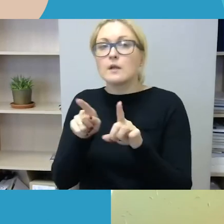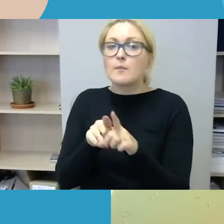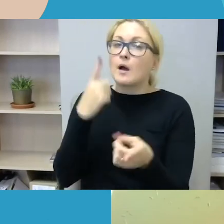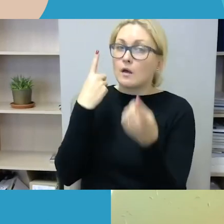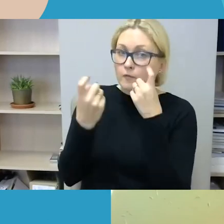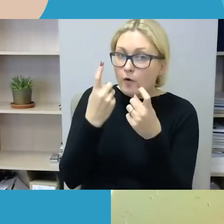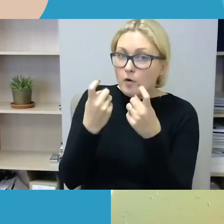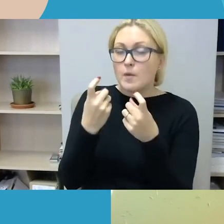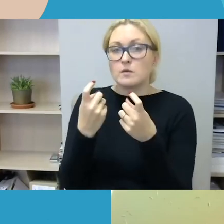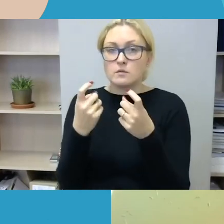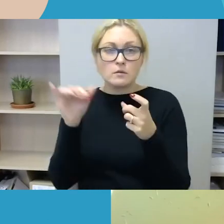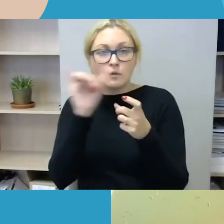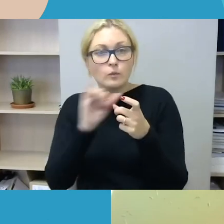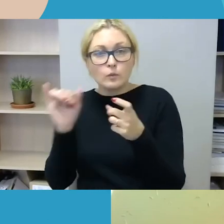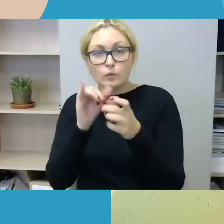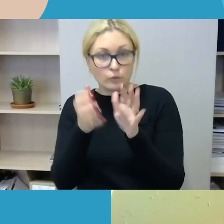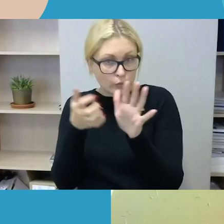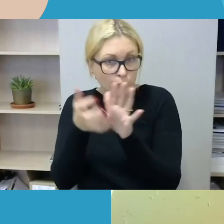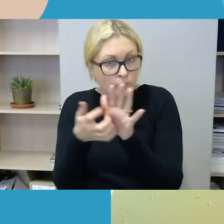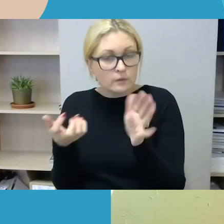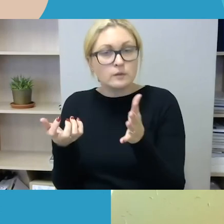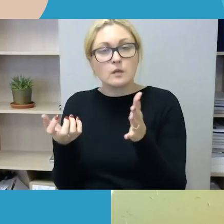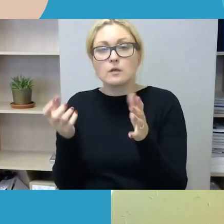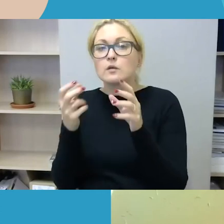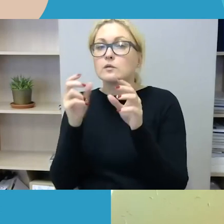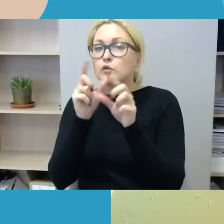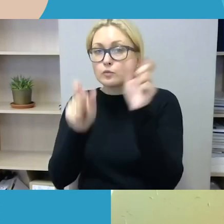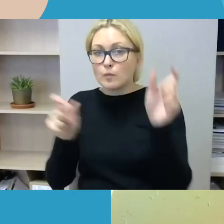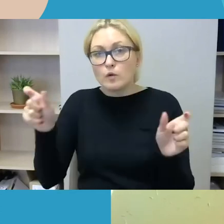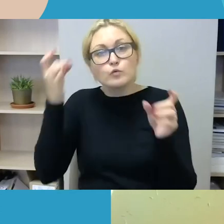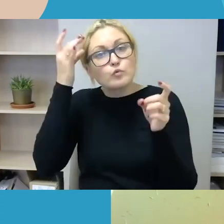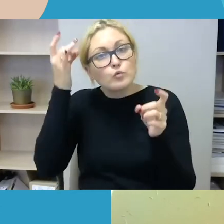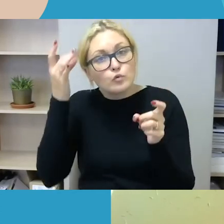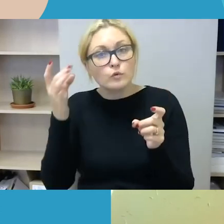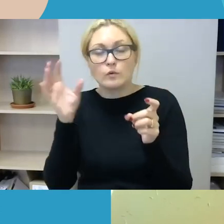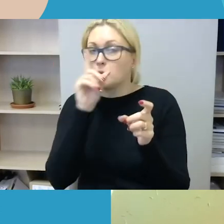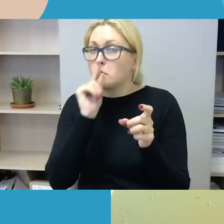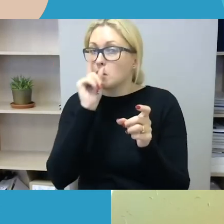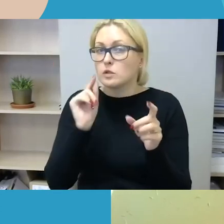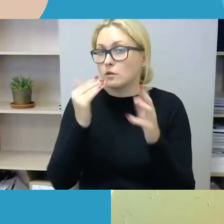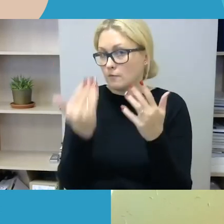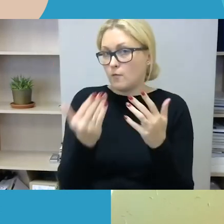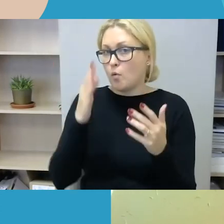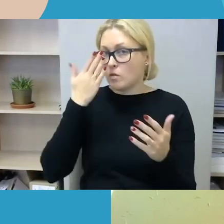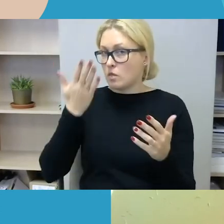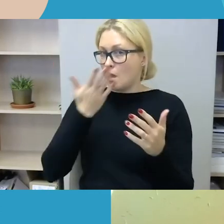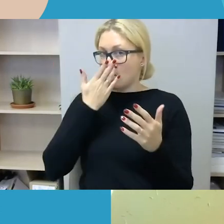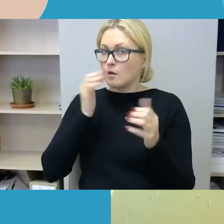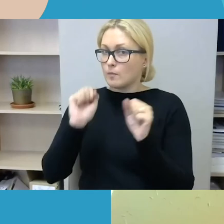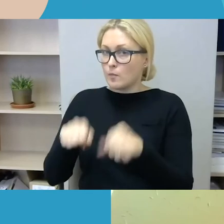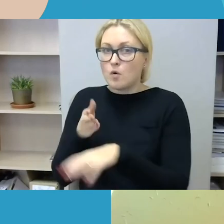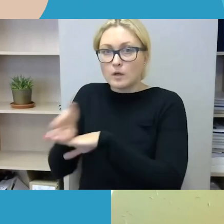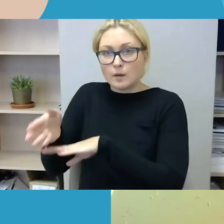kampanijų, informavimo, kad žmonės sužinotų, kaip tai atpažinti ir kaip padaryti, trūksta,